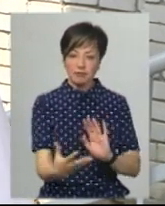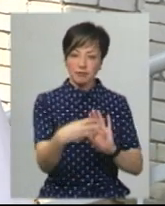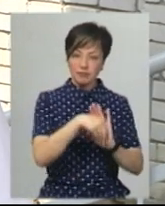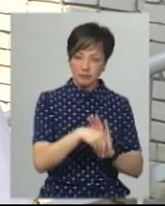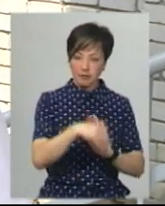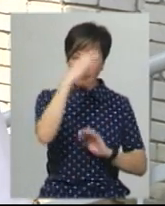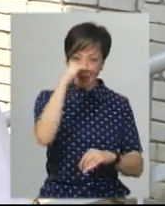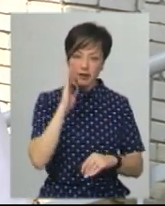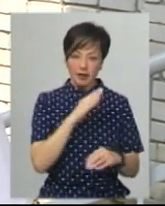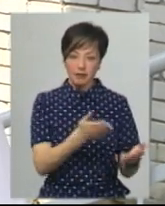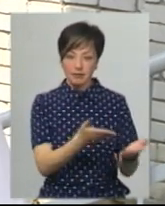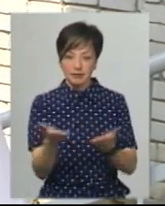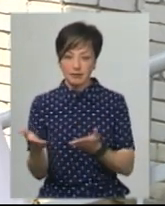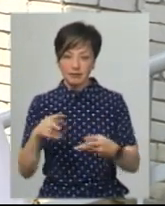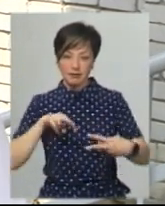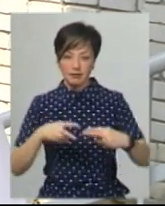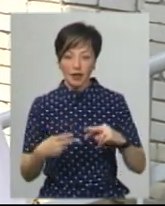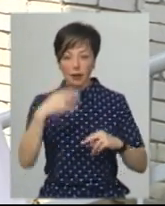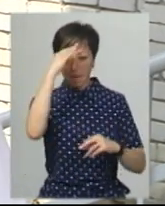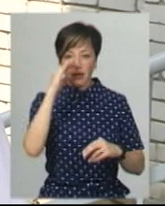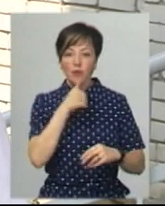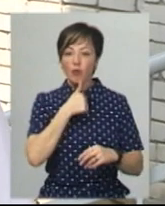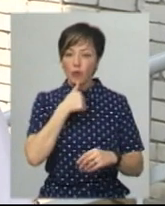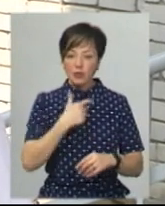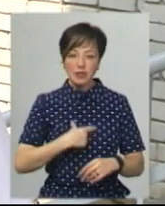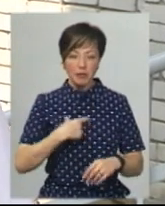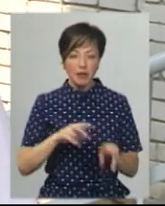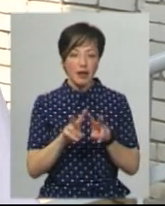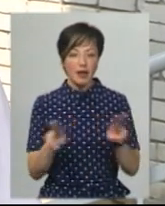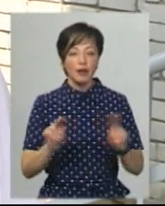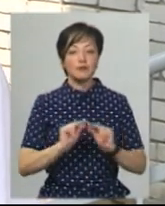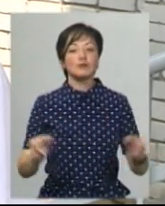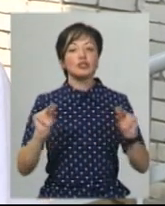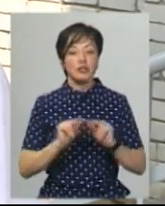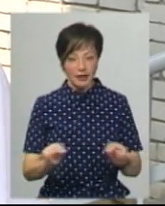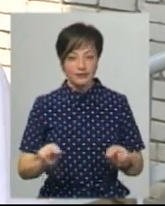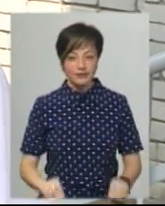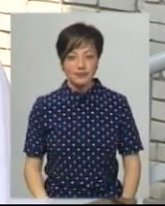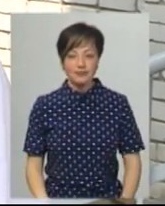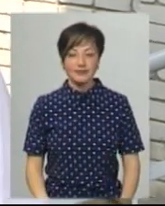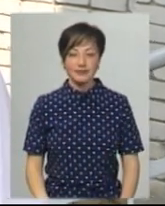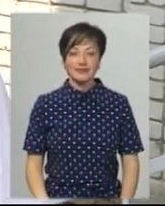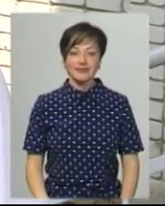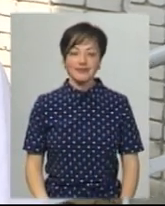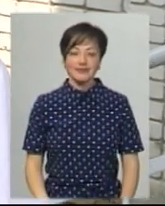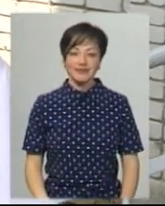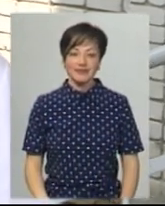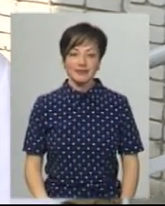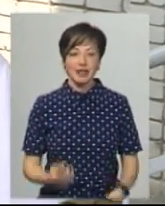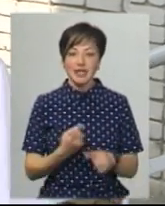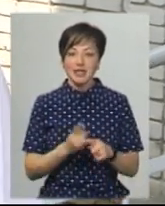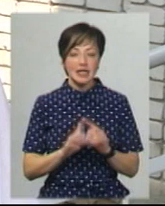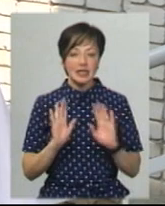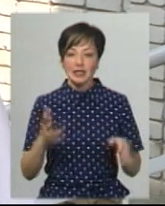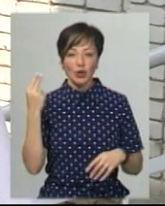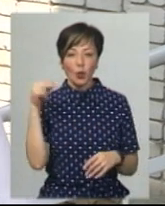залучаємо батьків. І батьки пробують себе в ролі вчителів. Це не тільки